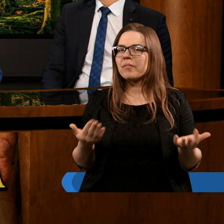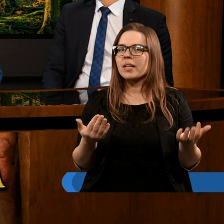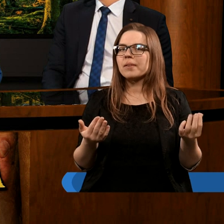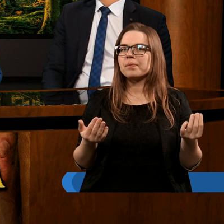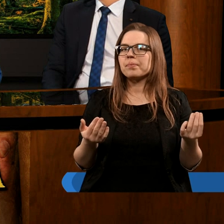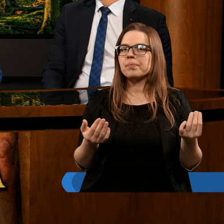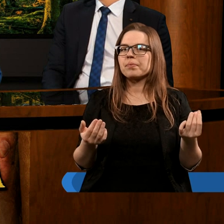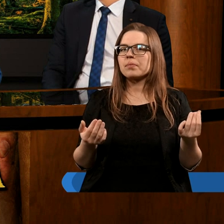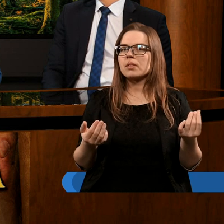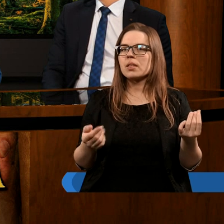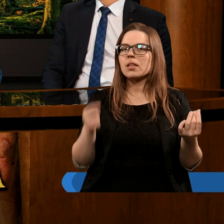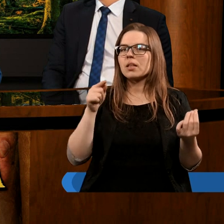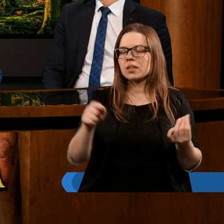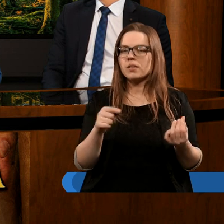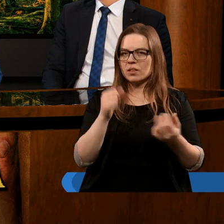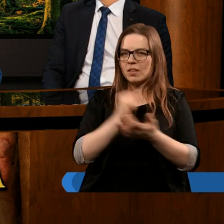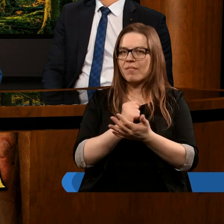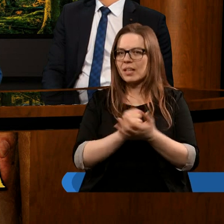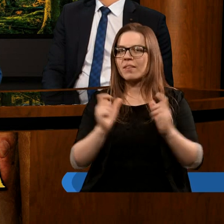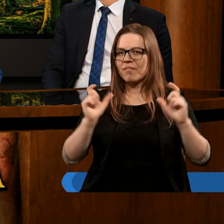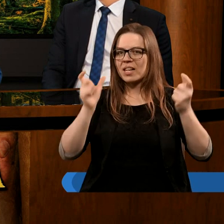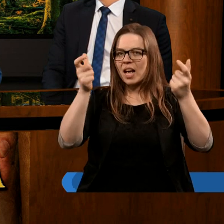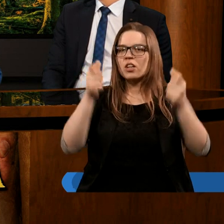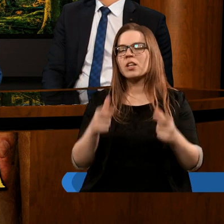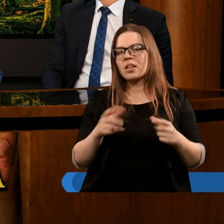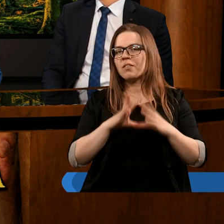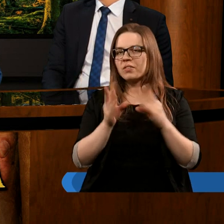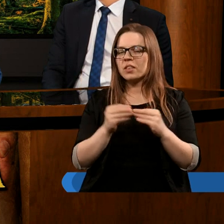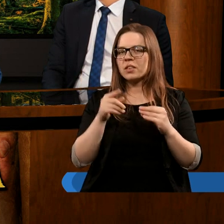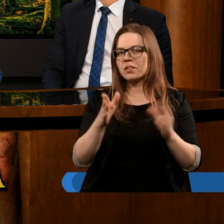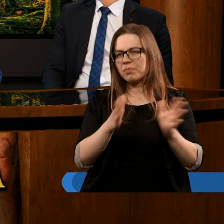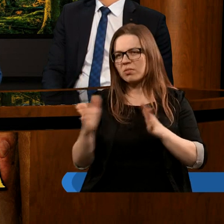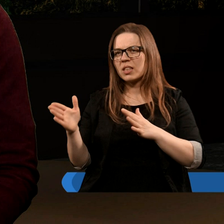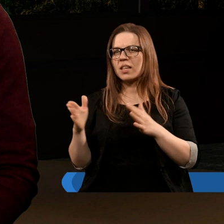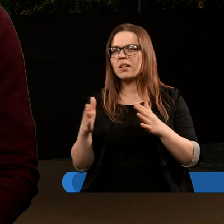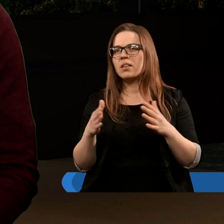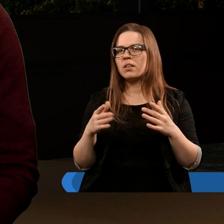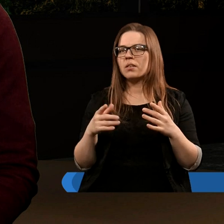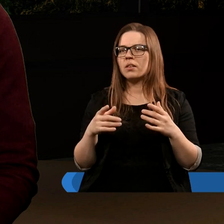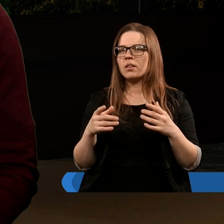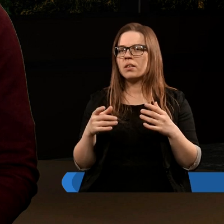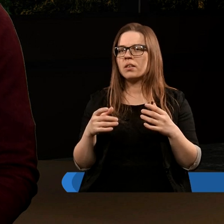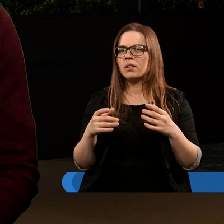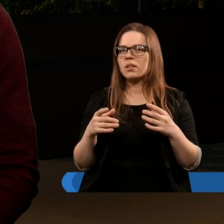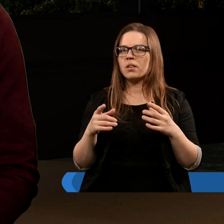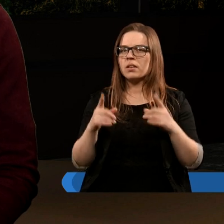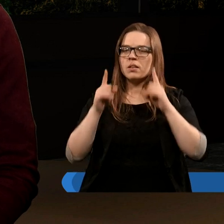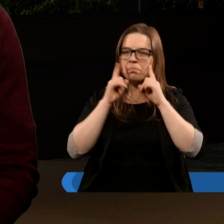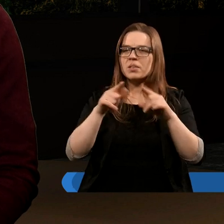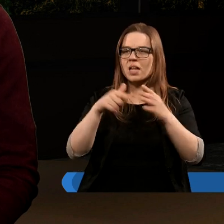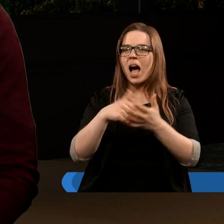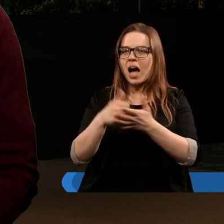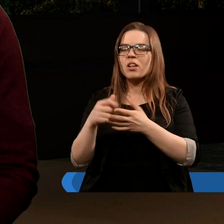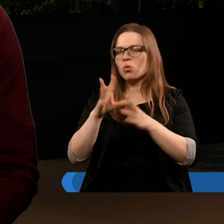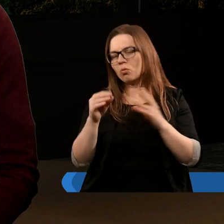ten szereg wydarzeń i szereg tych różnych prawowych